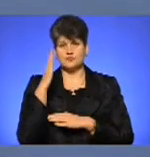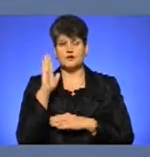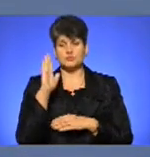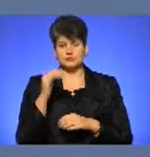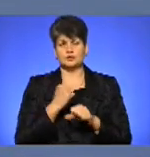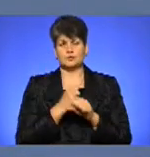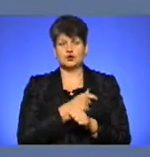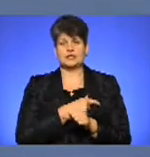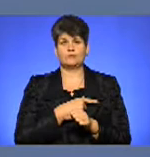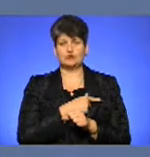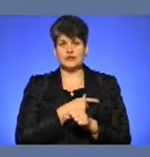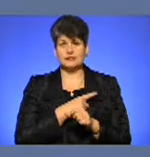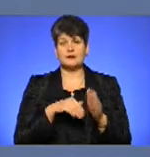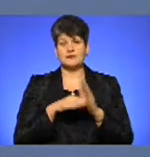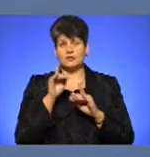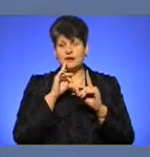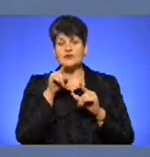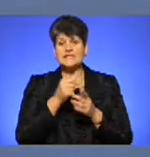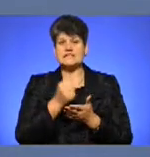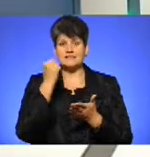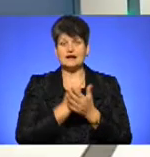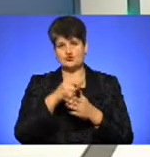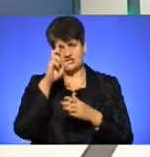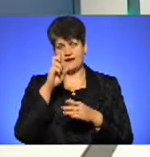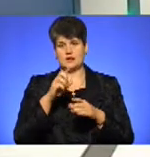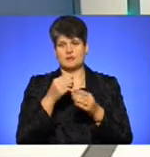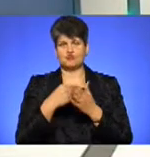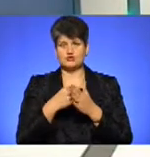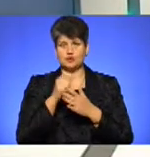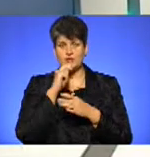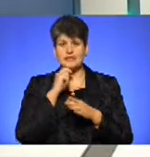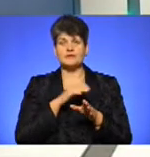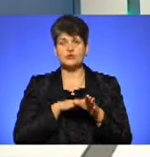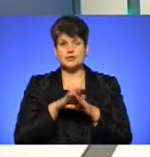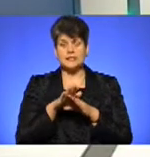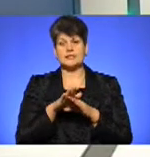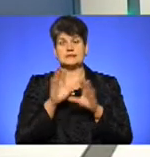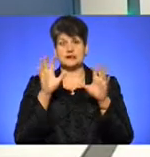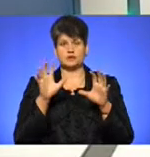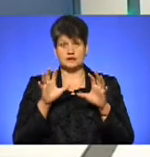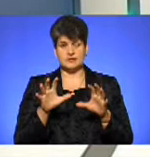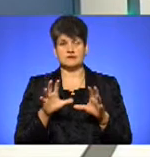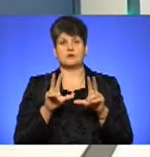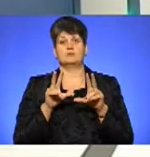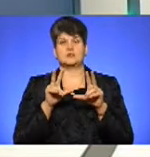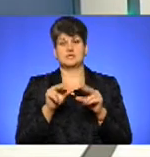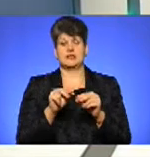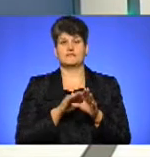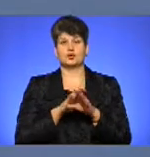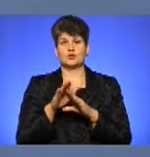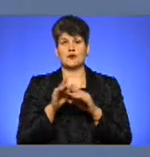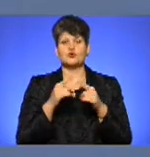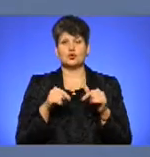депутатами парламенту, бо вони затверджують державний бюджет України. Але дотримання законодавства гарантує, в принципі, виконавчий орган Кабінет Міністрів.